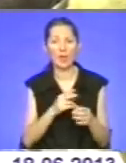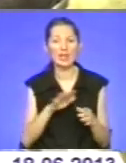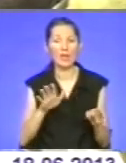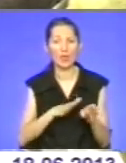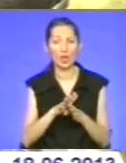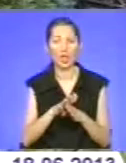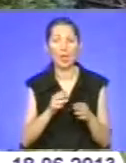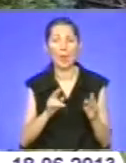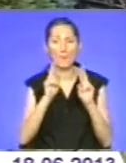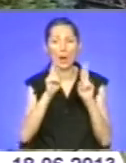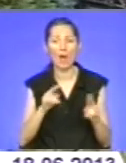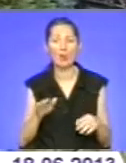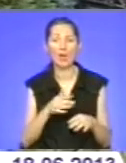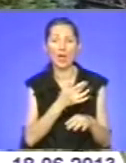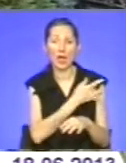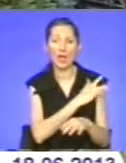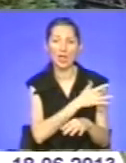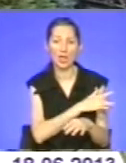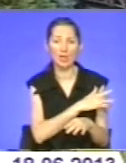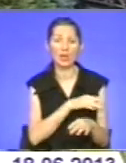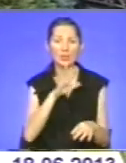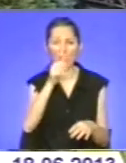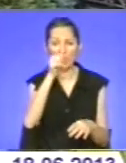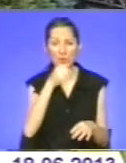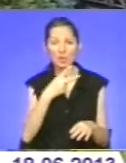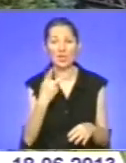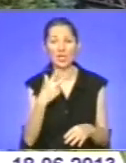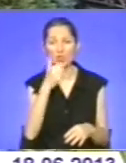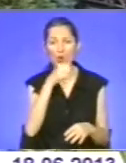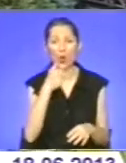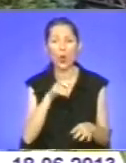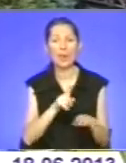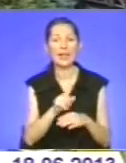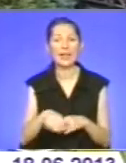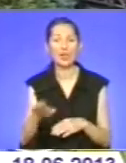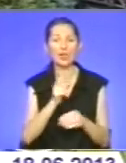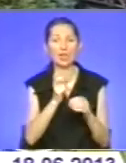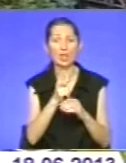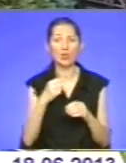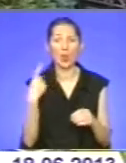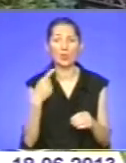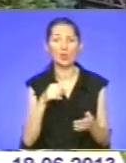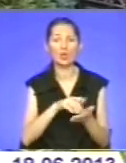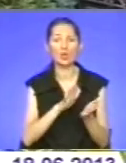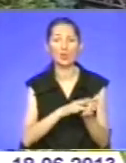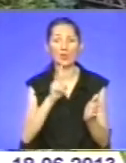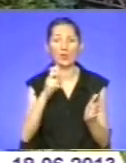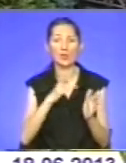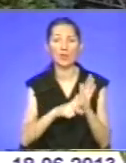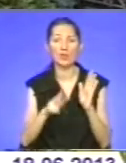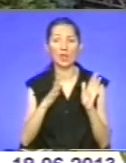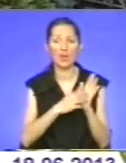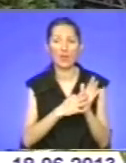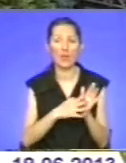гігієни. За 5 місяців 2013 року на території Тернопільської області зареєстровано 289 випадків